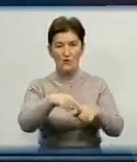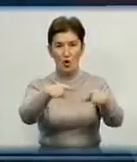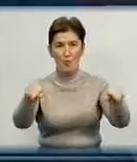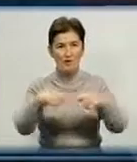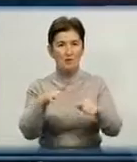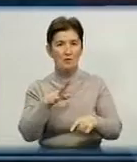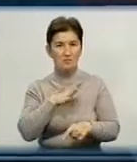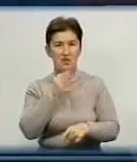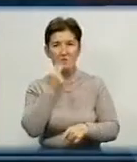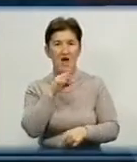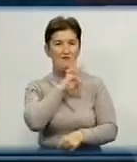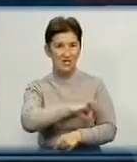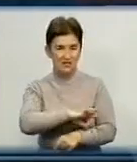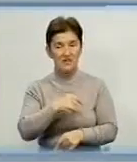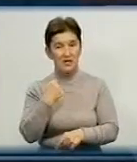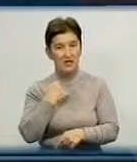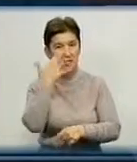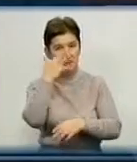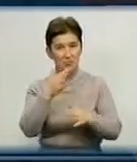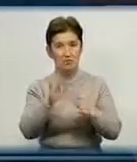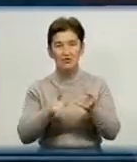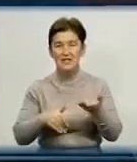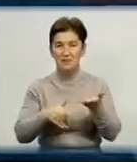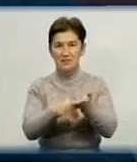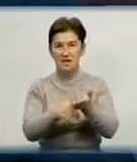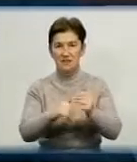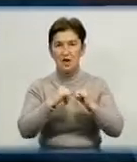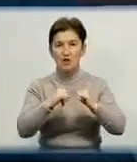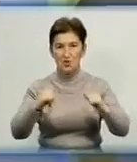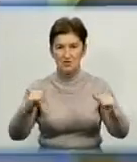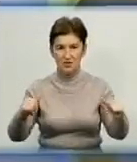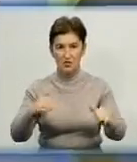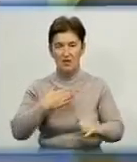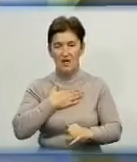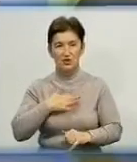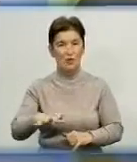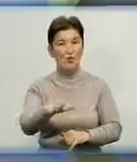сільгоспорівників. І я сподіваюся, що він сприятиме розвитку області і регіону в цілому. Дякую. Дякую. Дякую. Дякую.